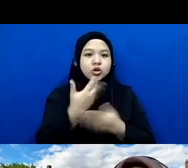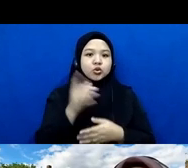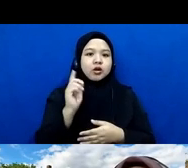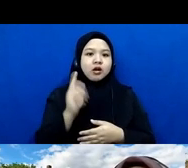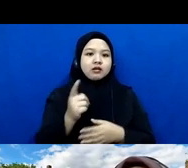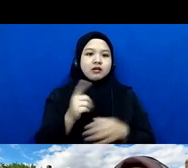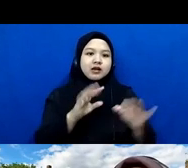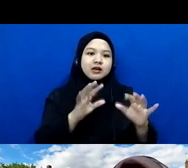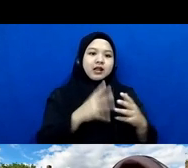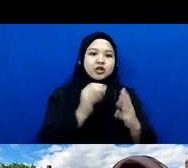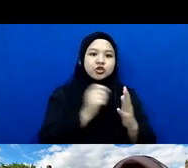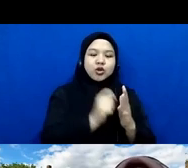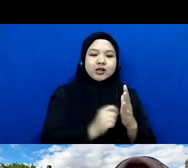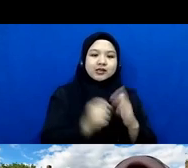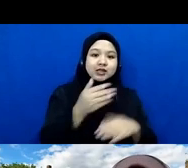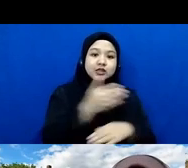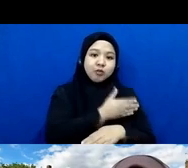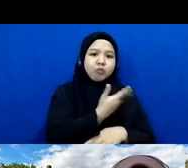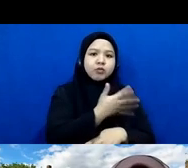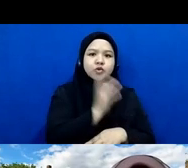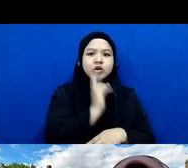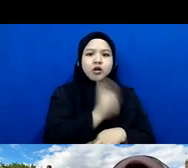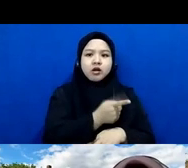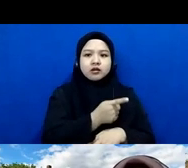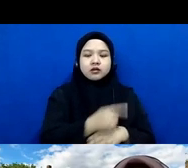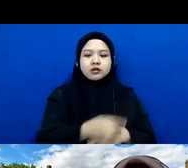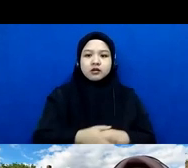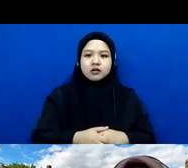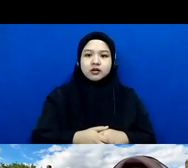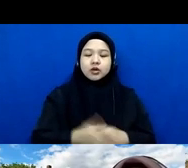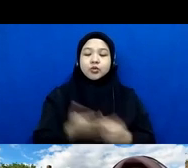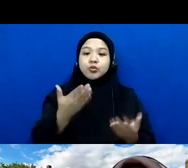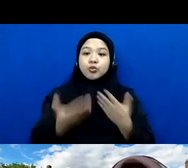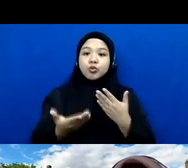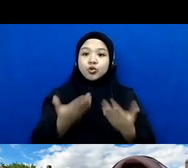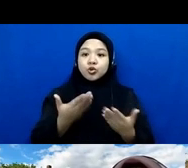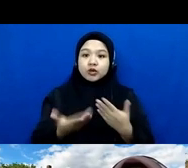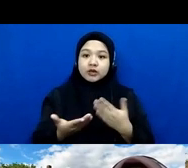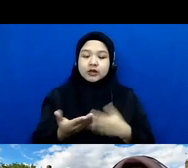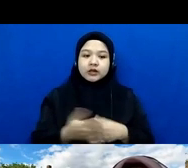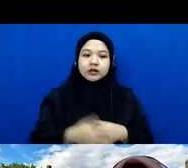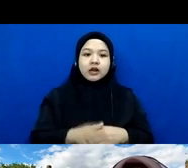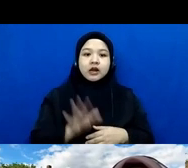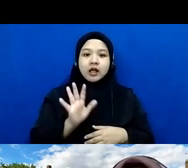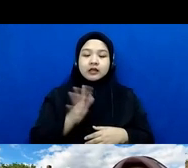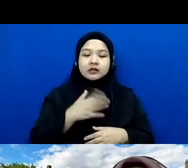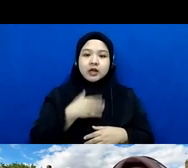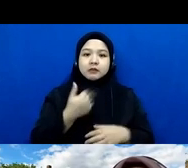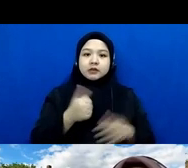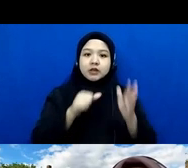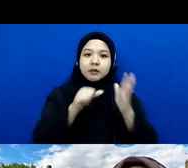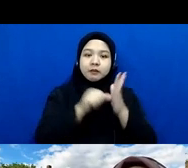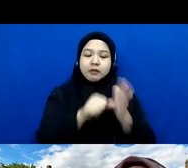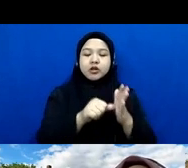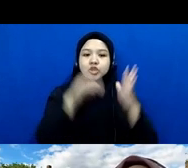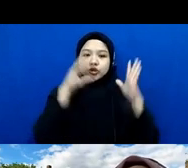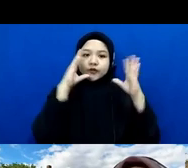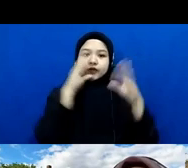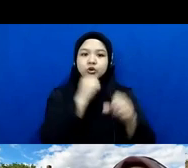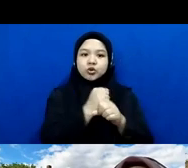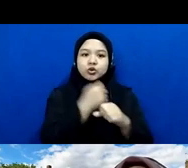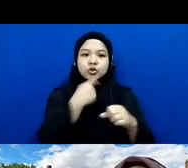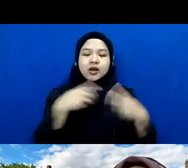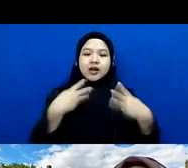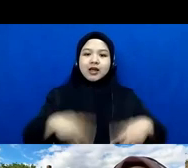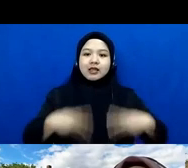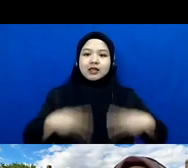jurnalistik sebelumnya ya Mas Ajiwan ya mungkin nanti saya bisa membantu menekankan etik